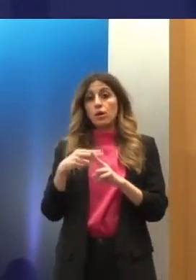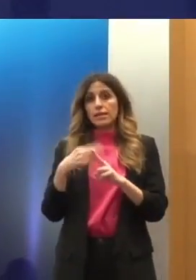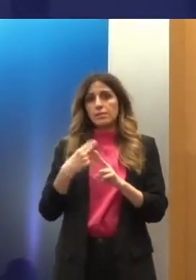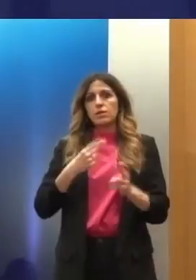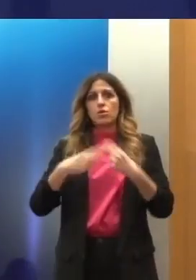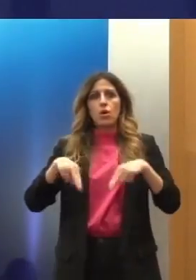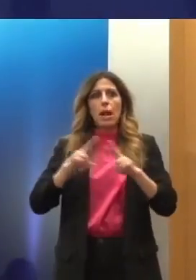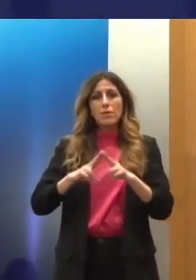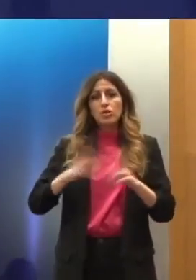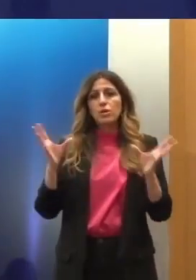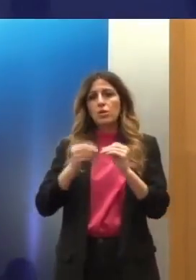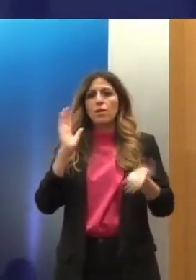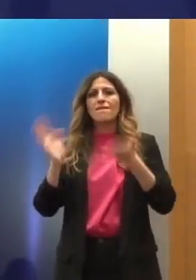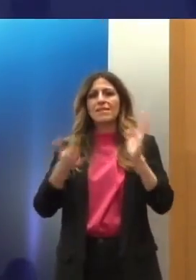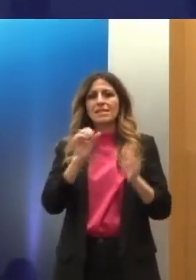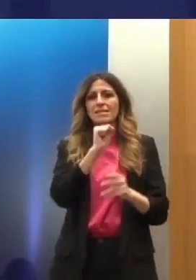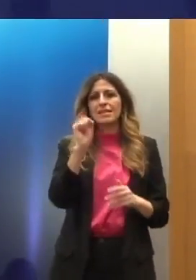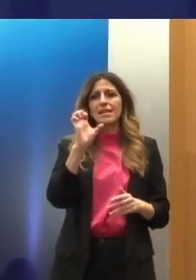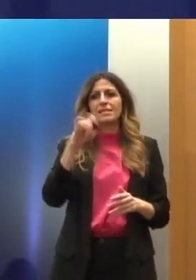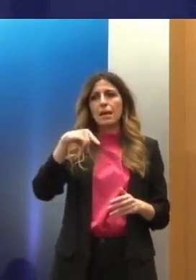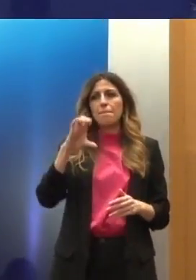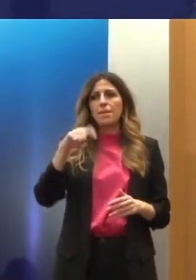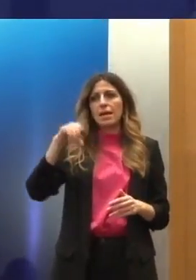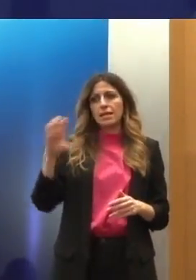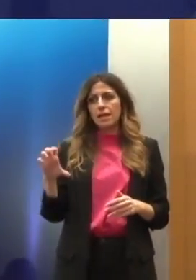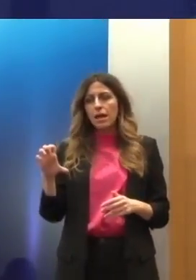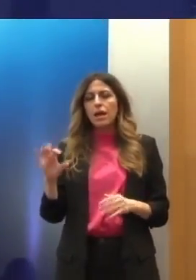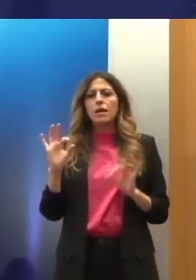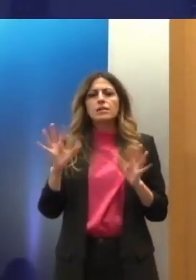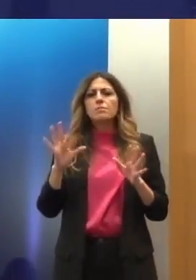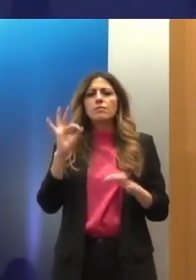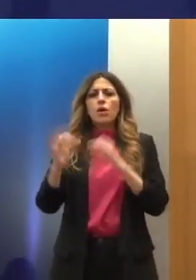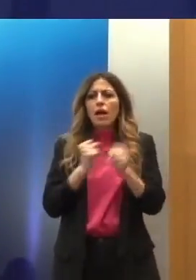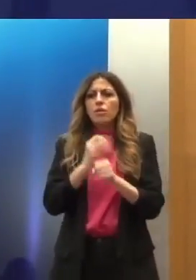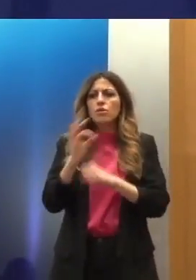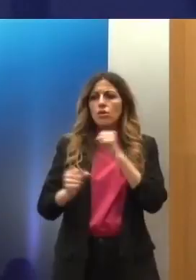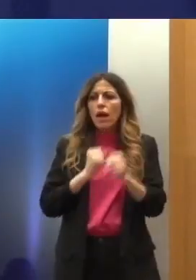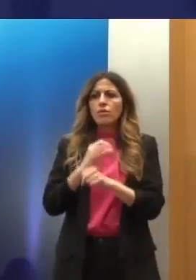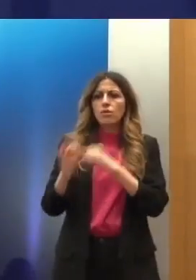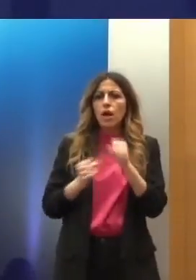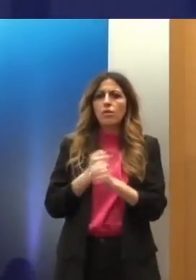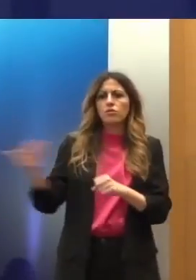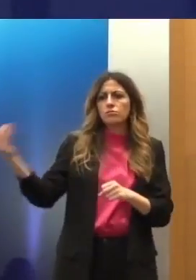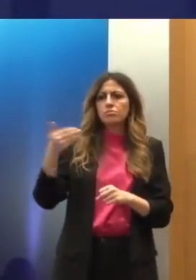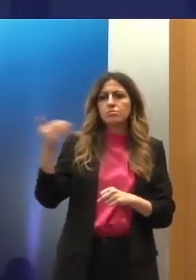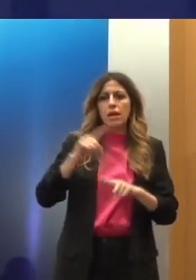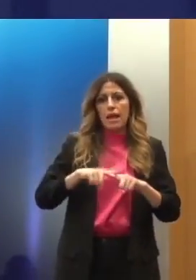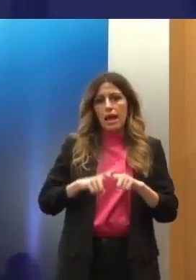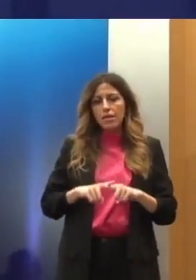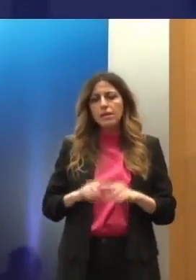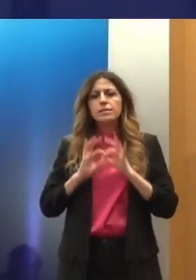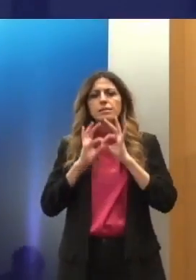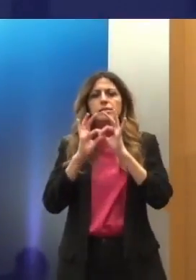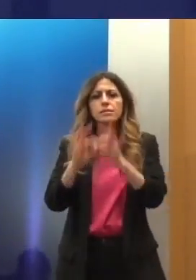Ανιστερίων ΙΣΕΠΕΤΕ, όπως ονομάζεται, με τις σχεδόν ετήσιες επισκέψεις της στην Ελλάδα και τη διαρκή επιτήρηση και